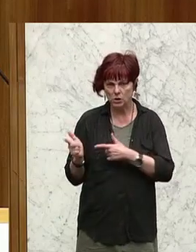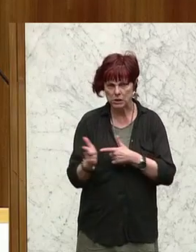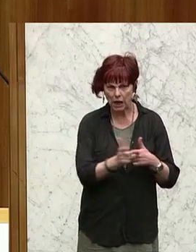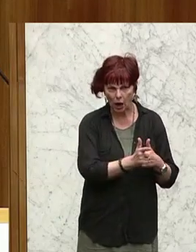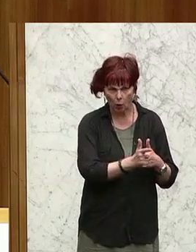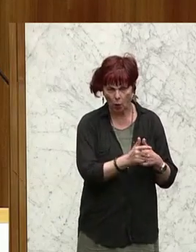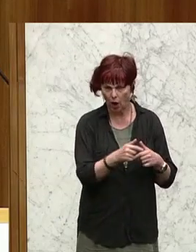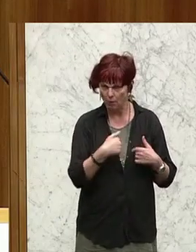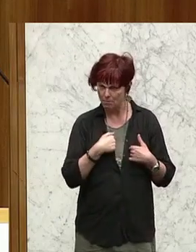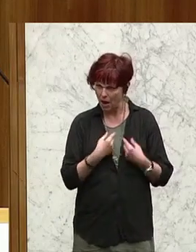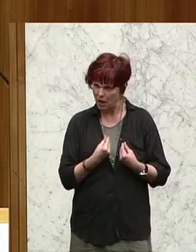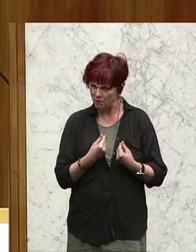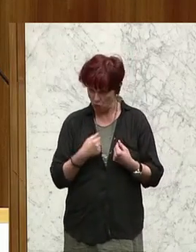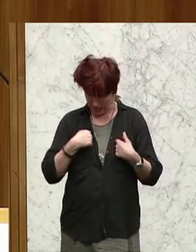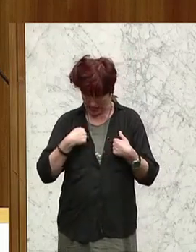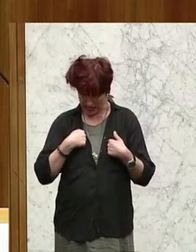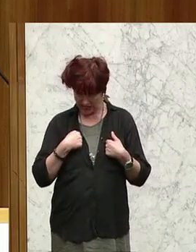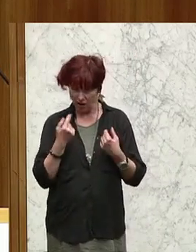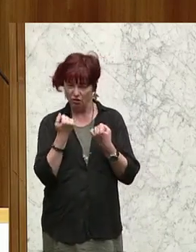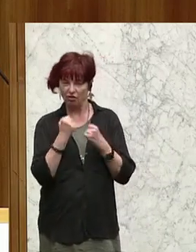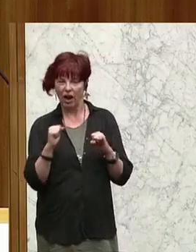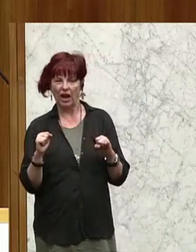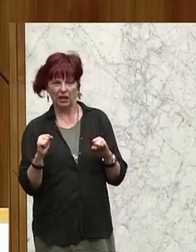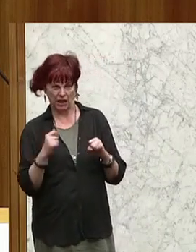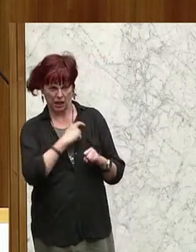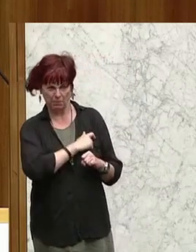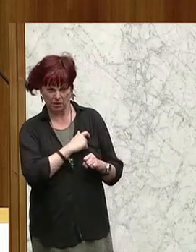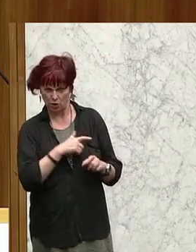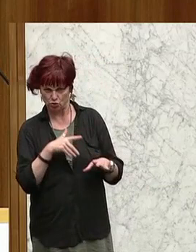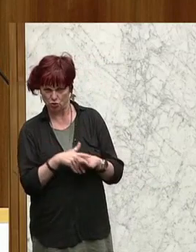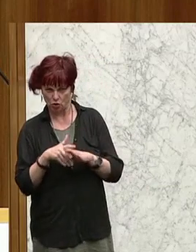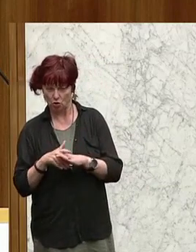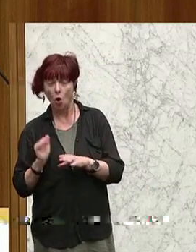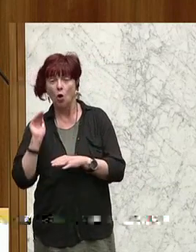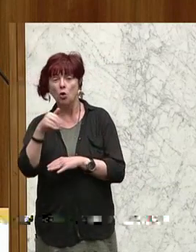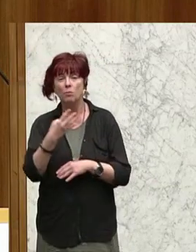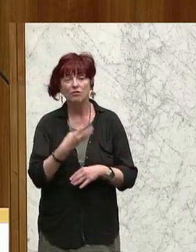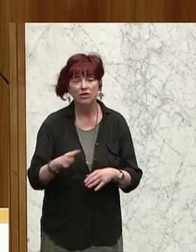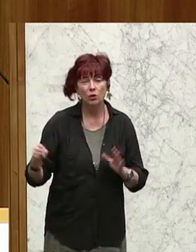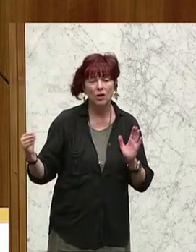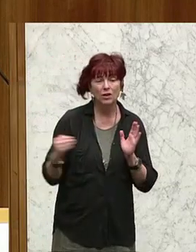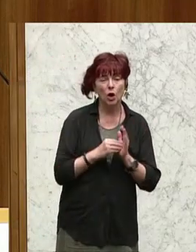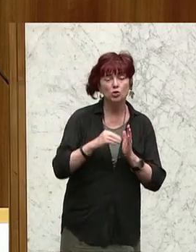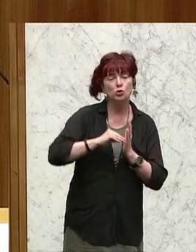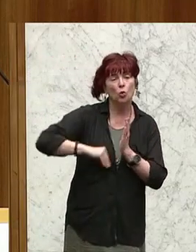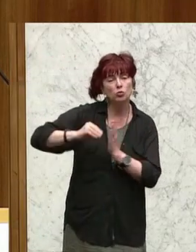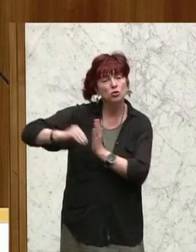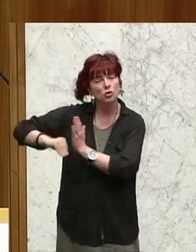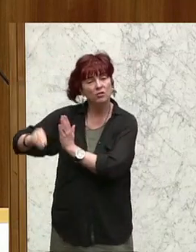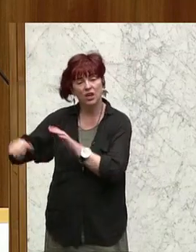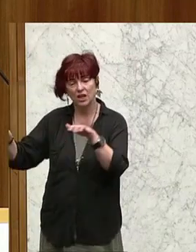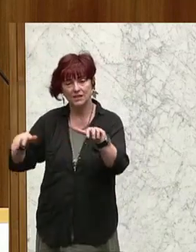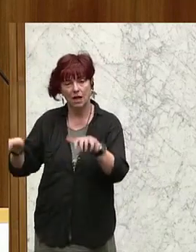uns als Freiheitliche. Wir haben über 400.000 Unterschriften über diverse Petitionen, Unterschriften, Aktionen gesammelt,